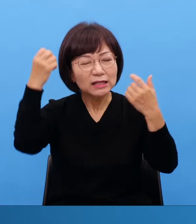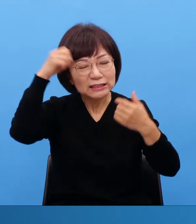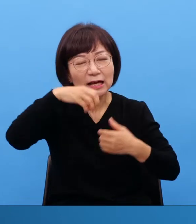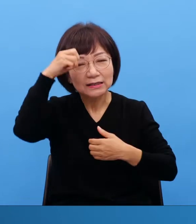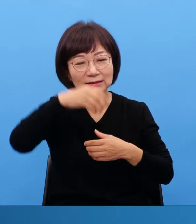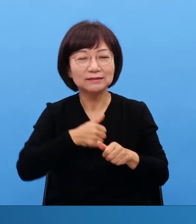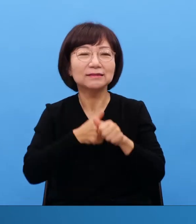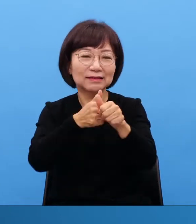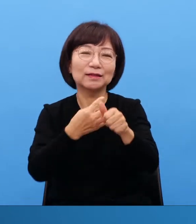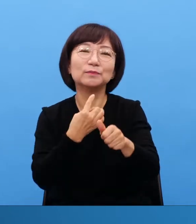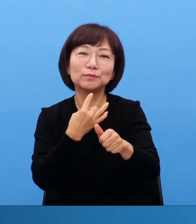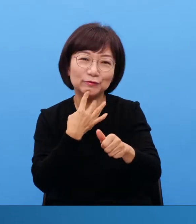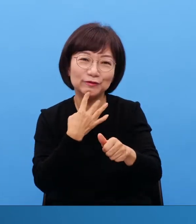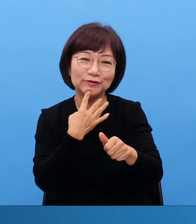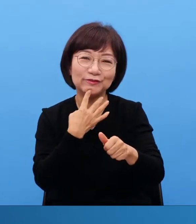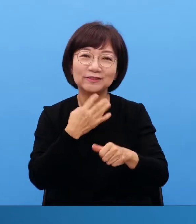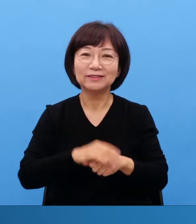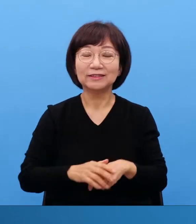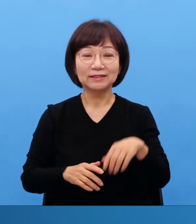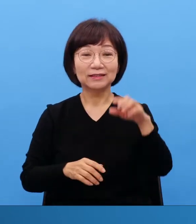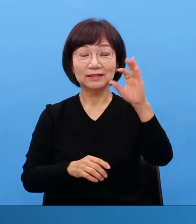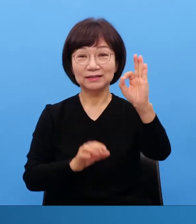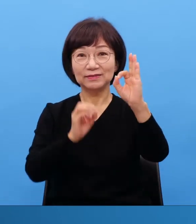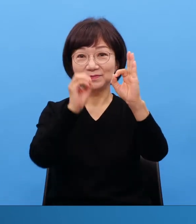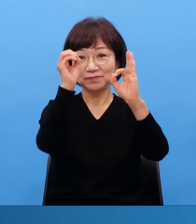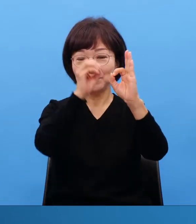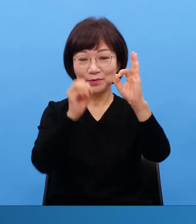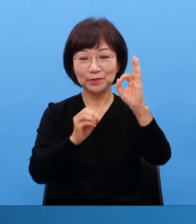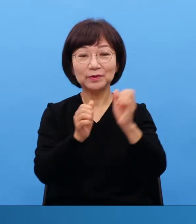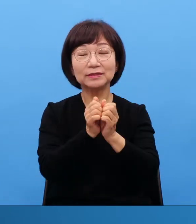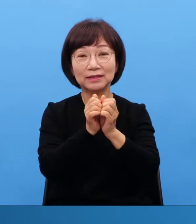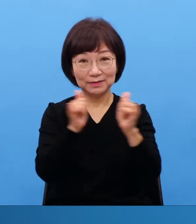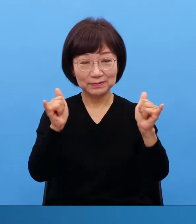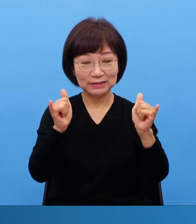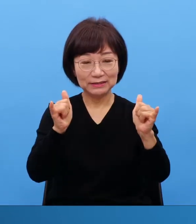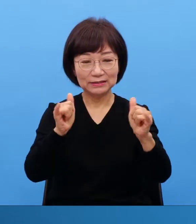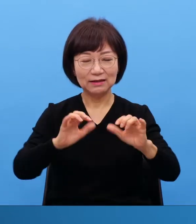이 10%의 사람들이 꼭 하는게 하나 있어요